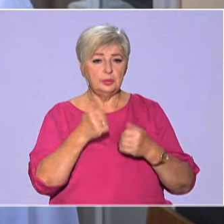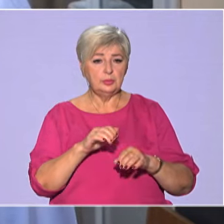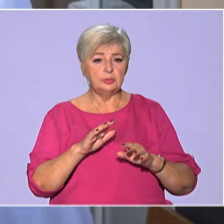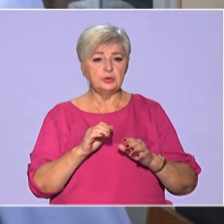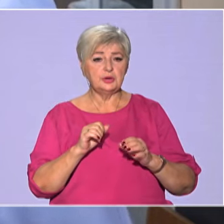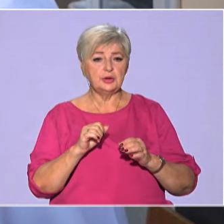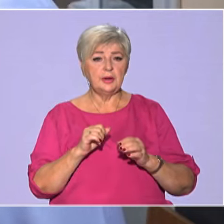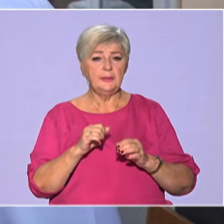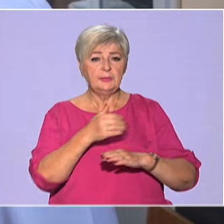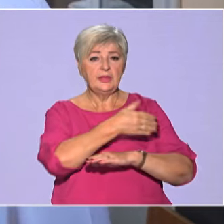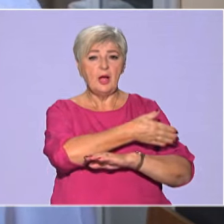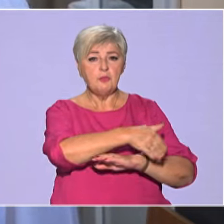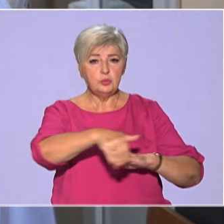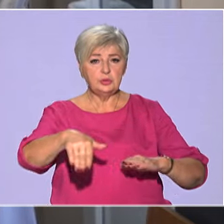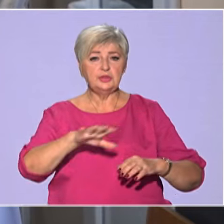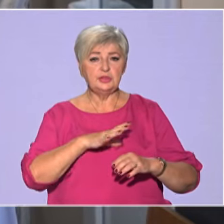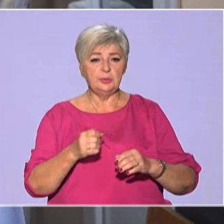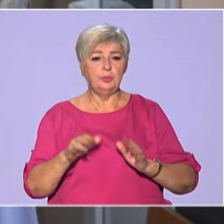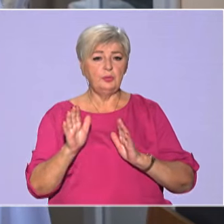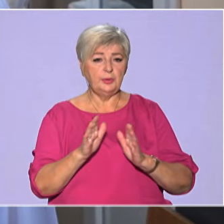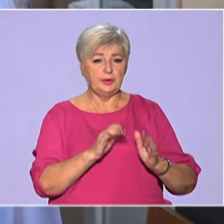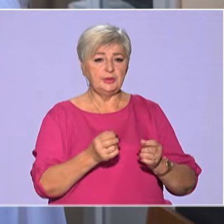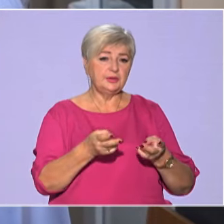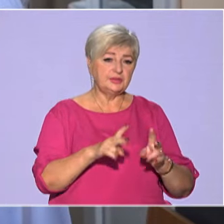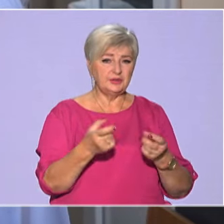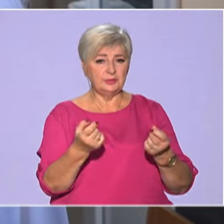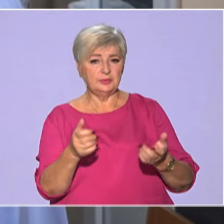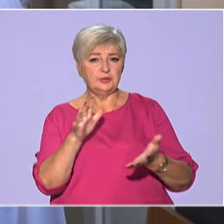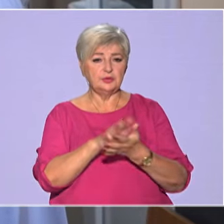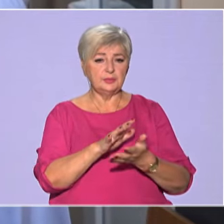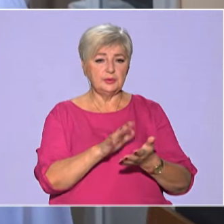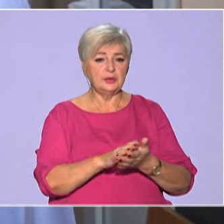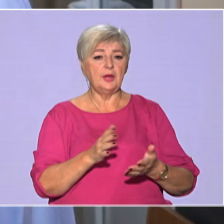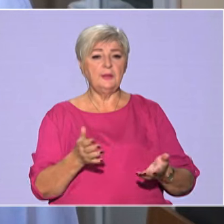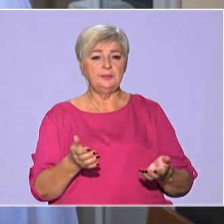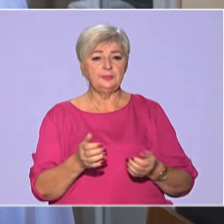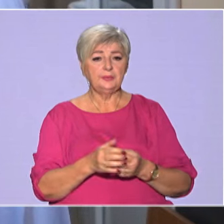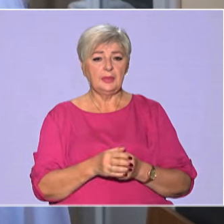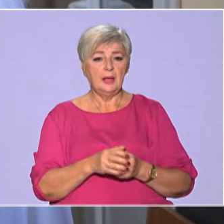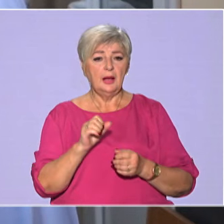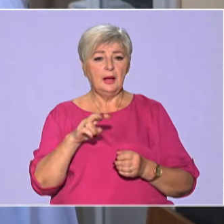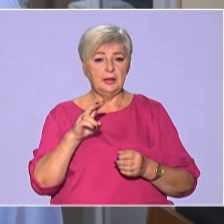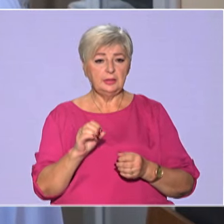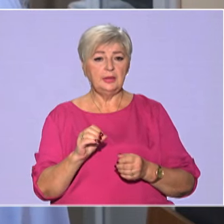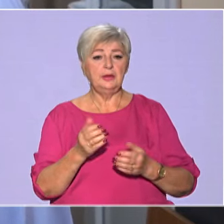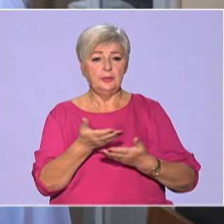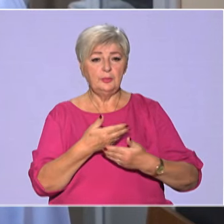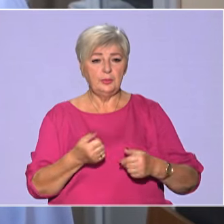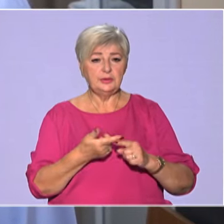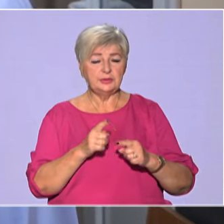майже порядок. Зоставалося сміття по нашим підрозділам, але ми з цим